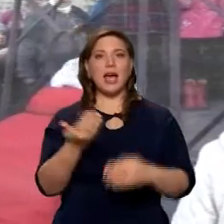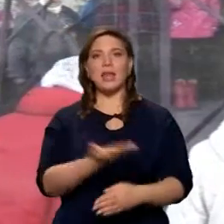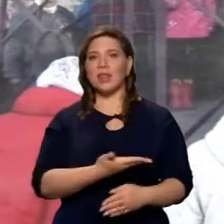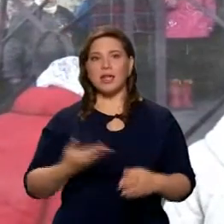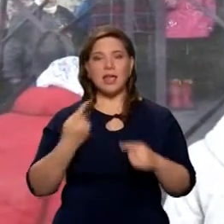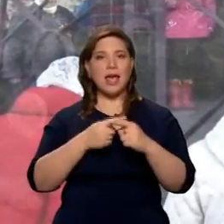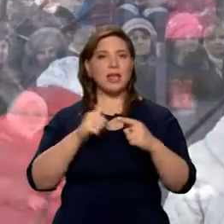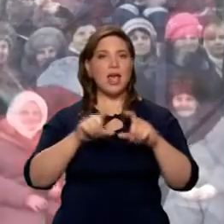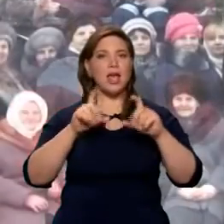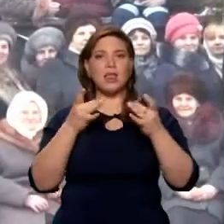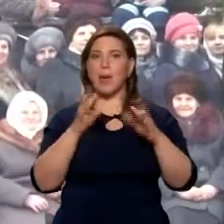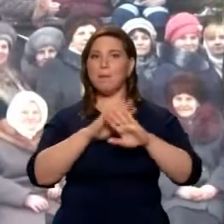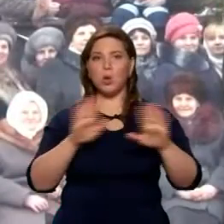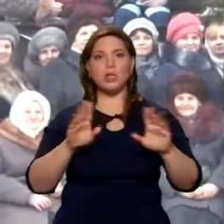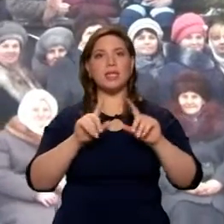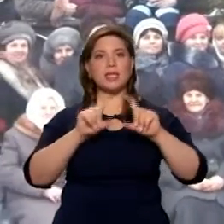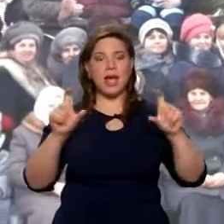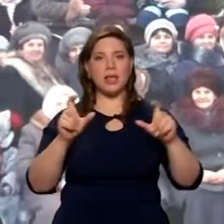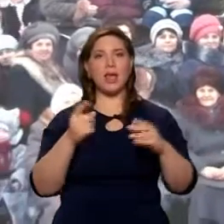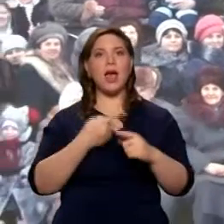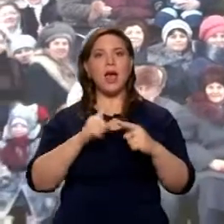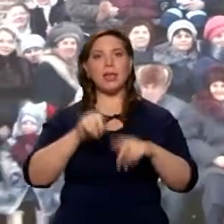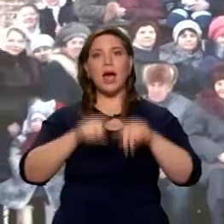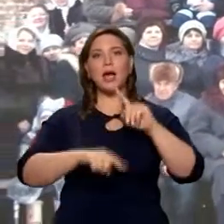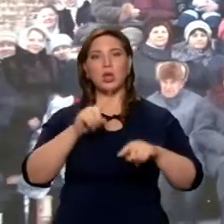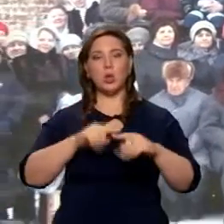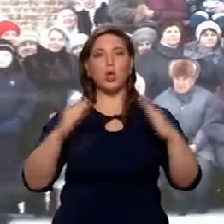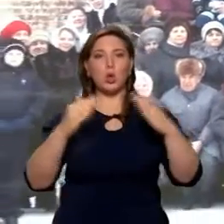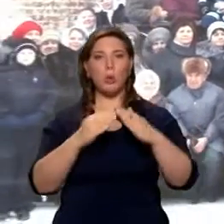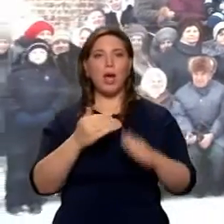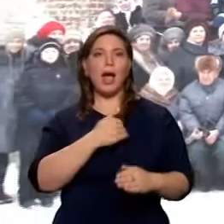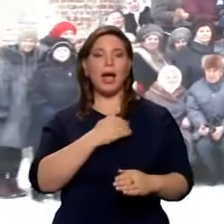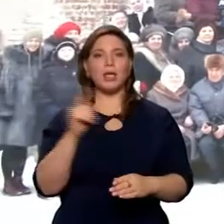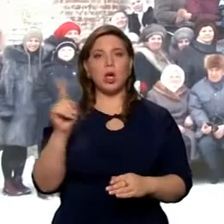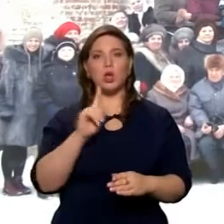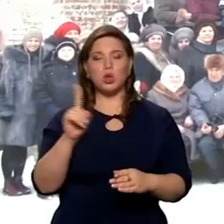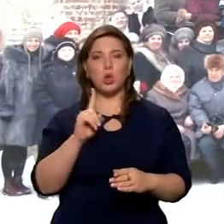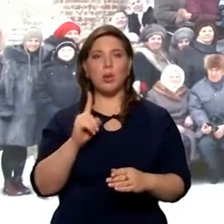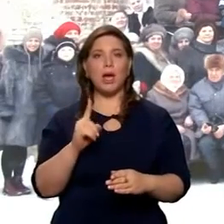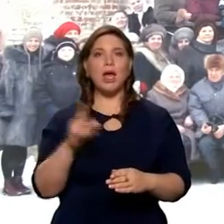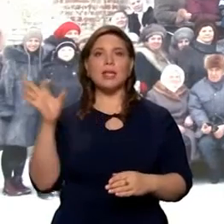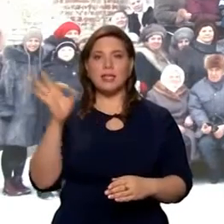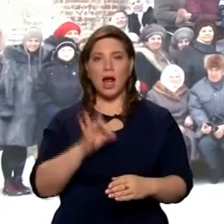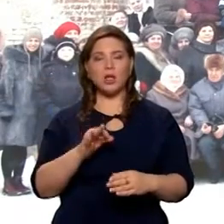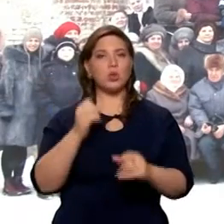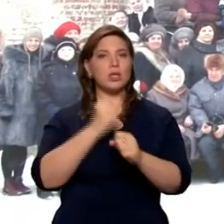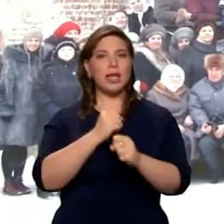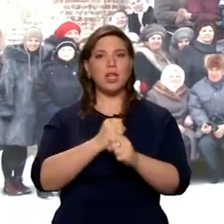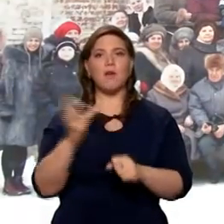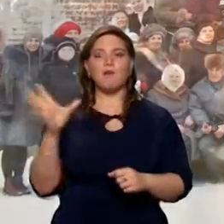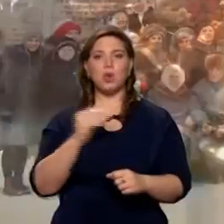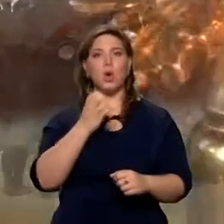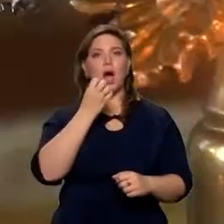-то здание, но это для нас такой родной дом. И хотелось, чтобы не переделываться там 10 раз, чтобы как-то сделать